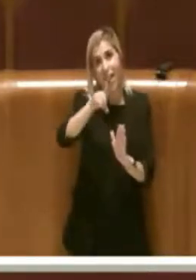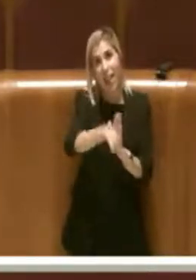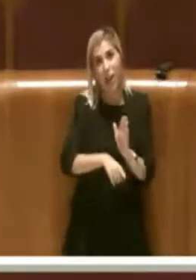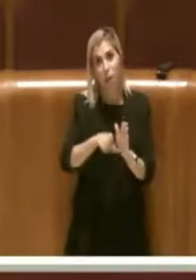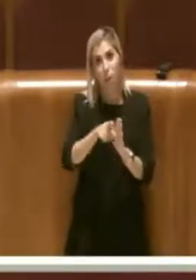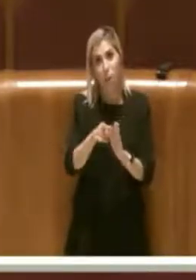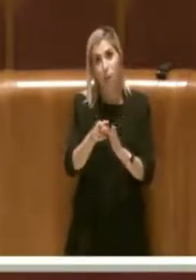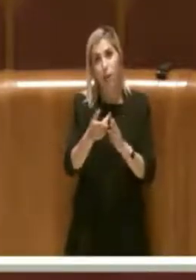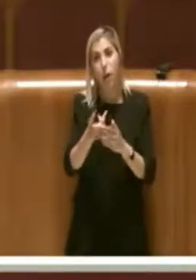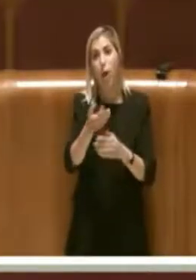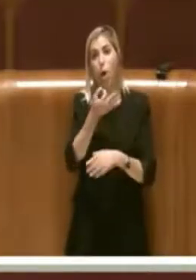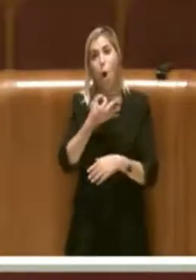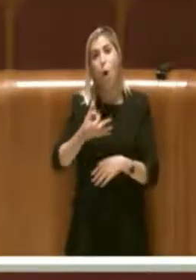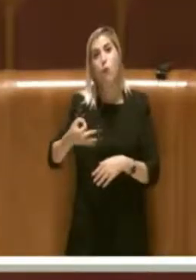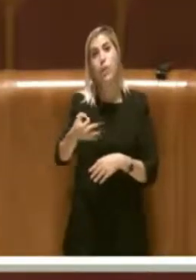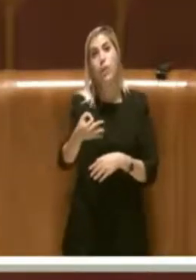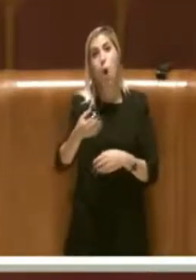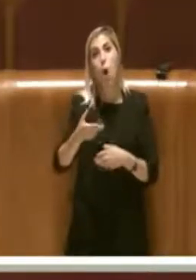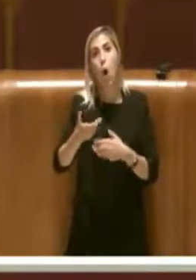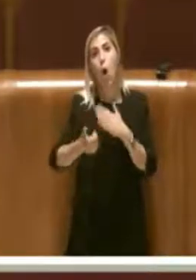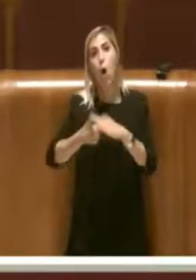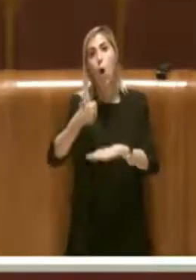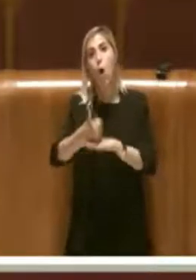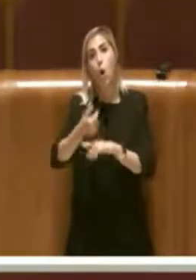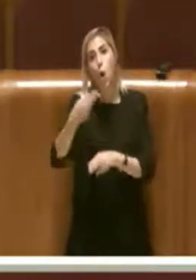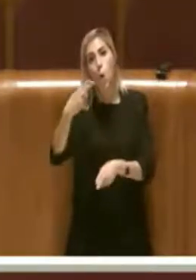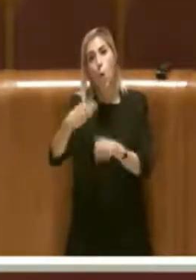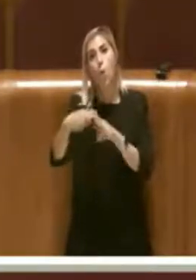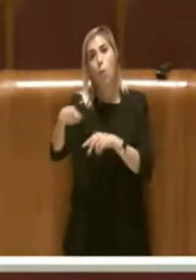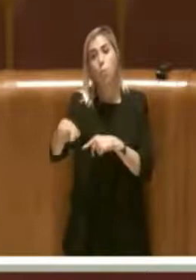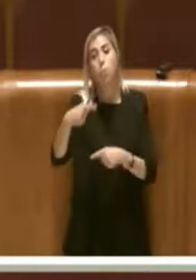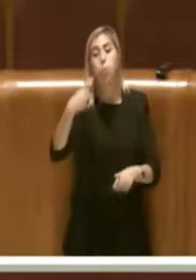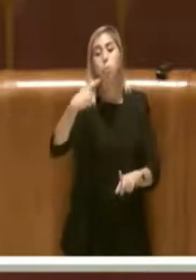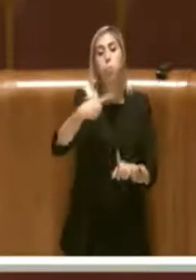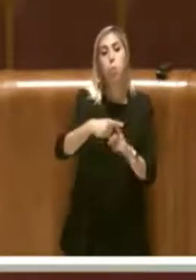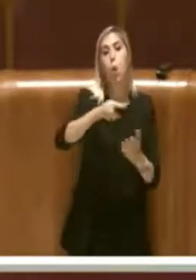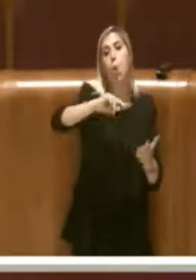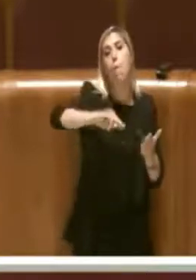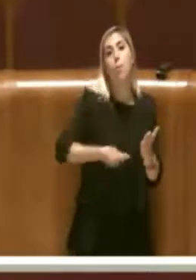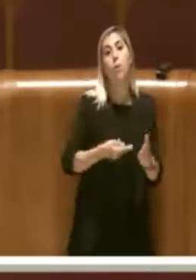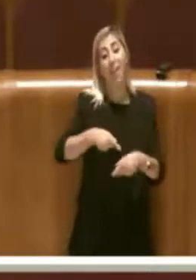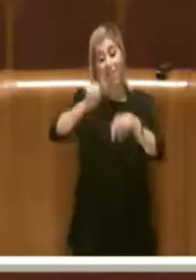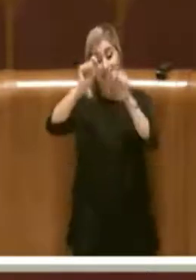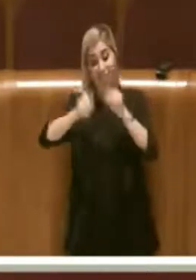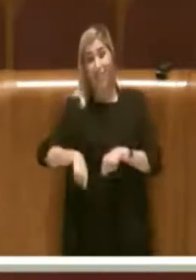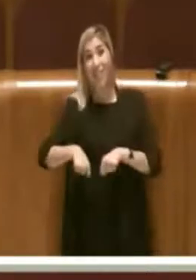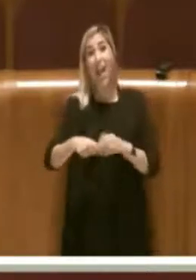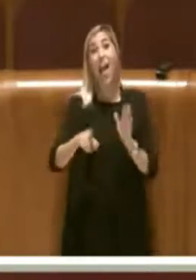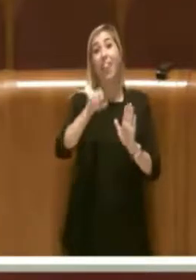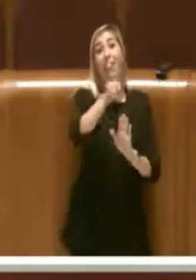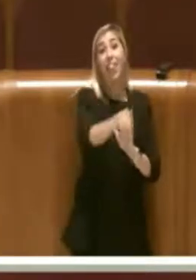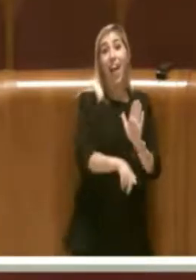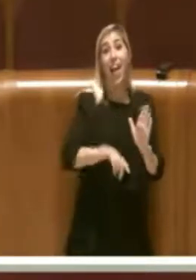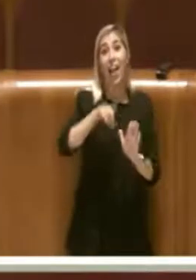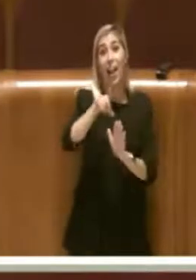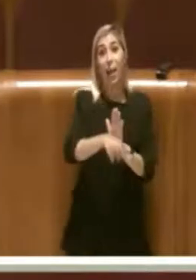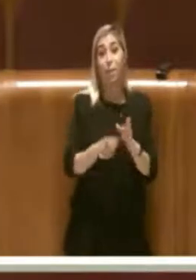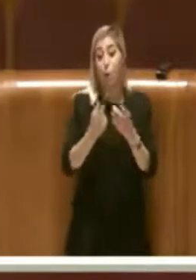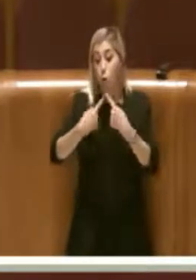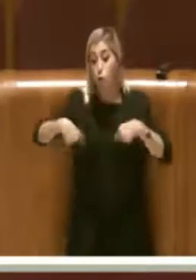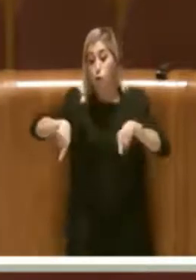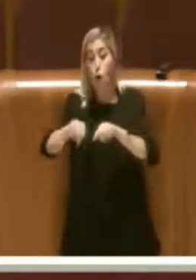Comunale, delibera di Giunta Capitolina e mozioni che partono dalla delibera del Consiglio